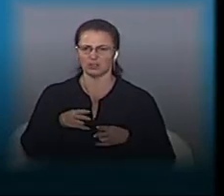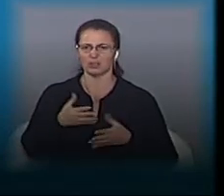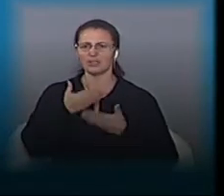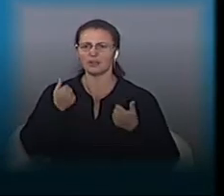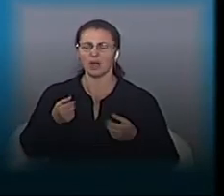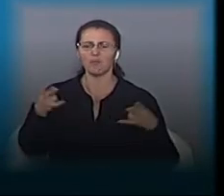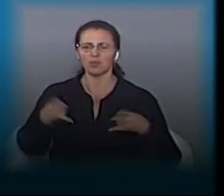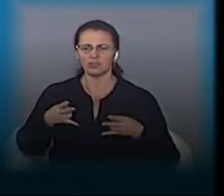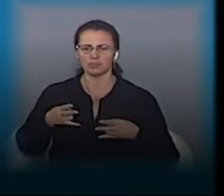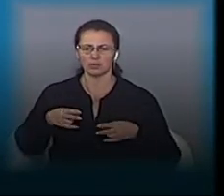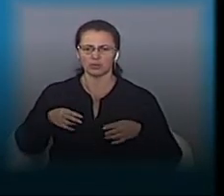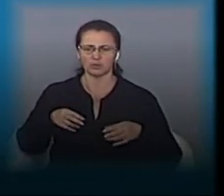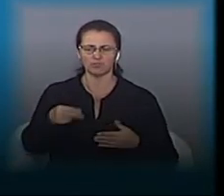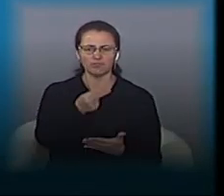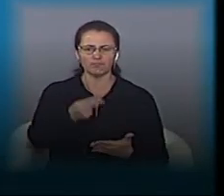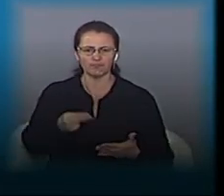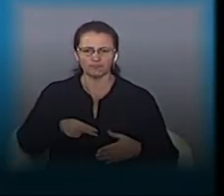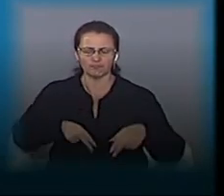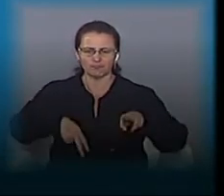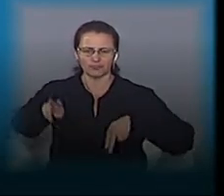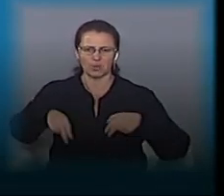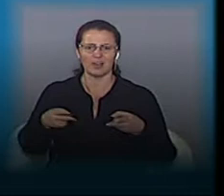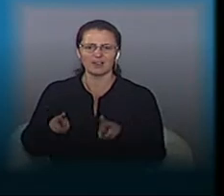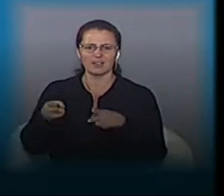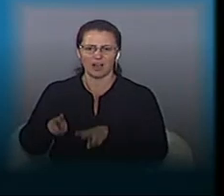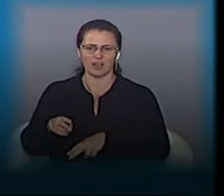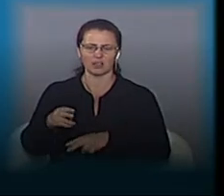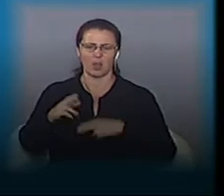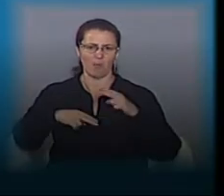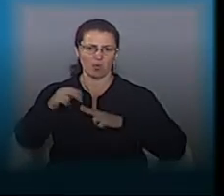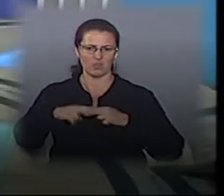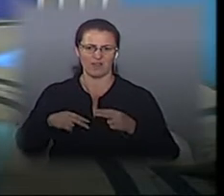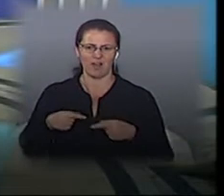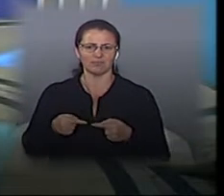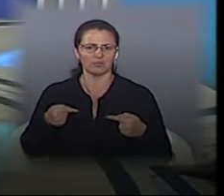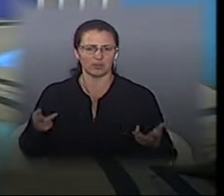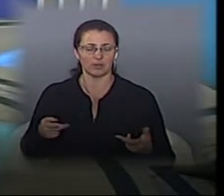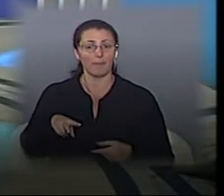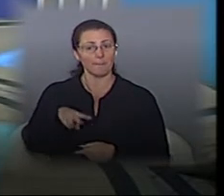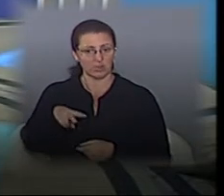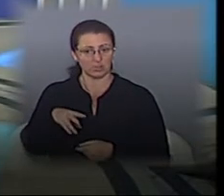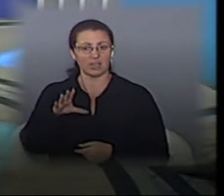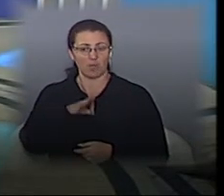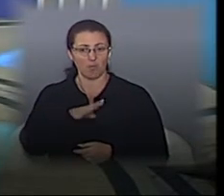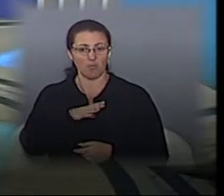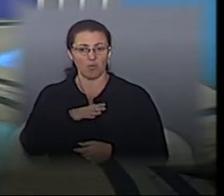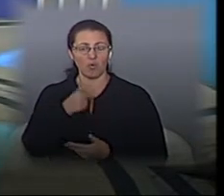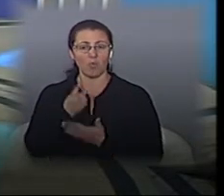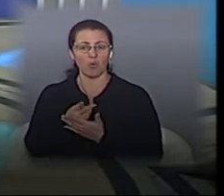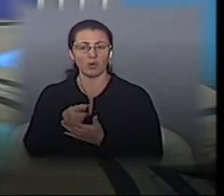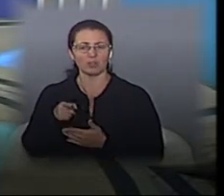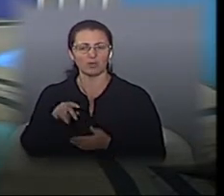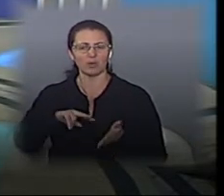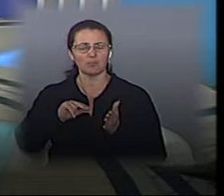розмітки, залишки будівельних матеріалів ще лежали, там бруківки. Про Личаківську, до речі, у нас був ефір, там і проблеми з кишеною, так, для